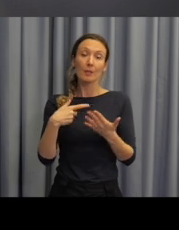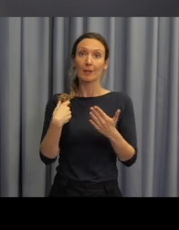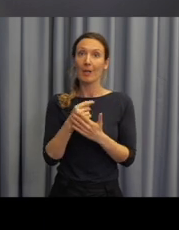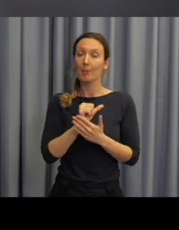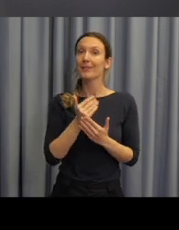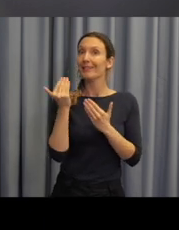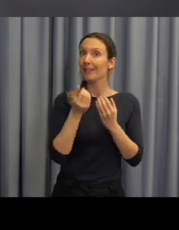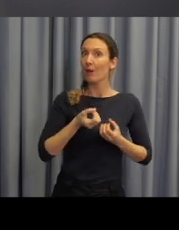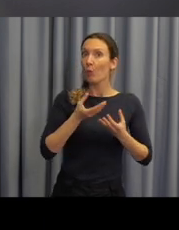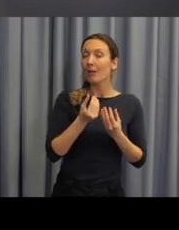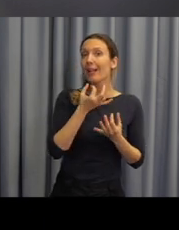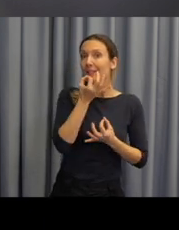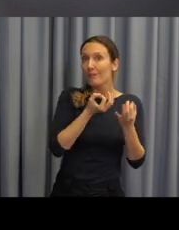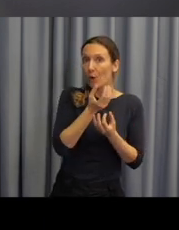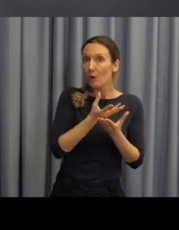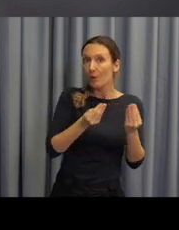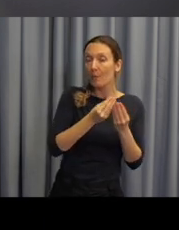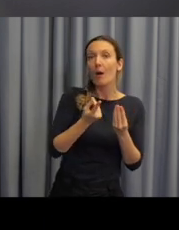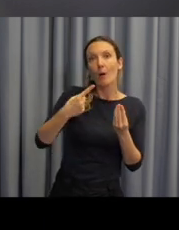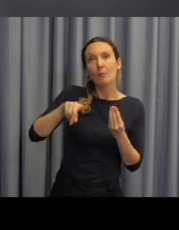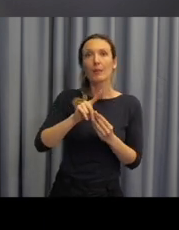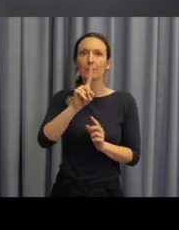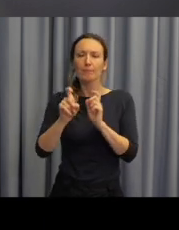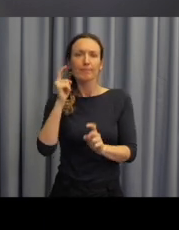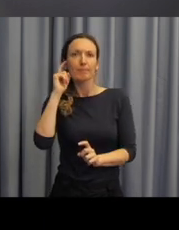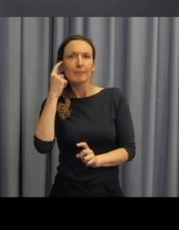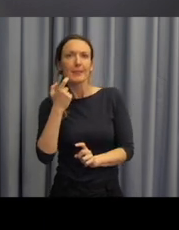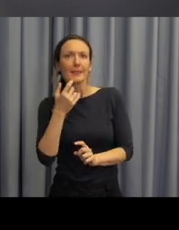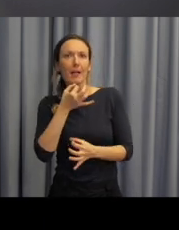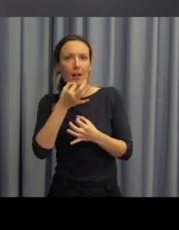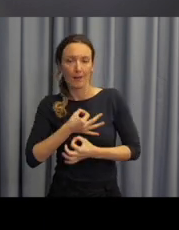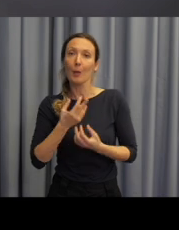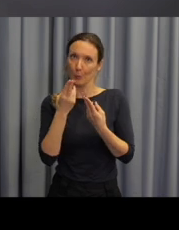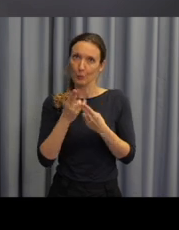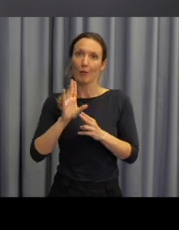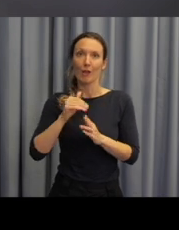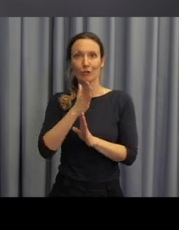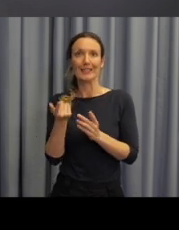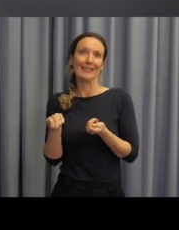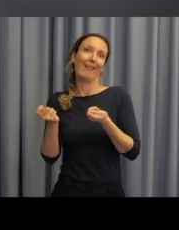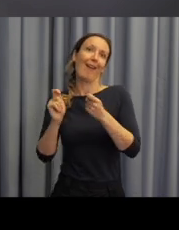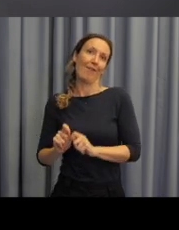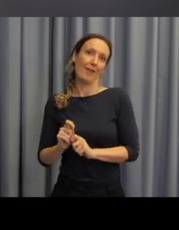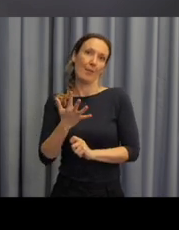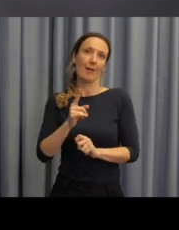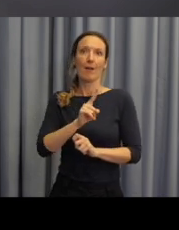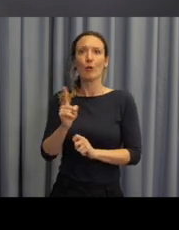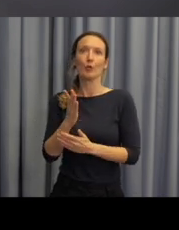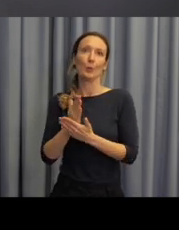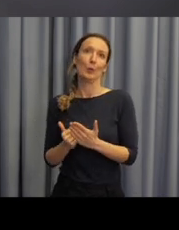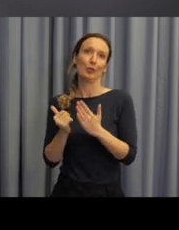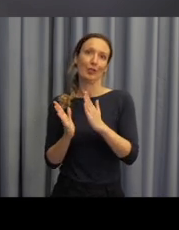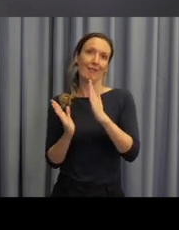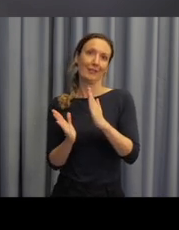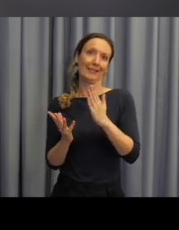dovíte, tak o těch věcech budeme moct společně diskutovat. A o tom, jak diskuze bude připravena, si potom řekneme přímo až v čase